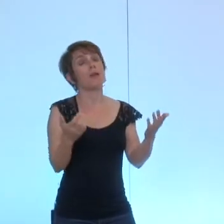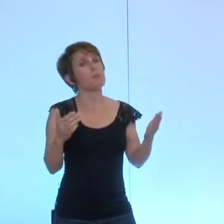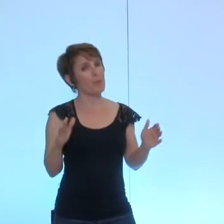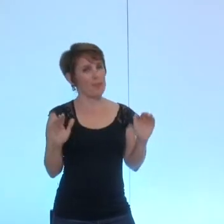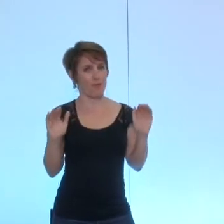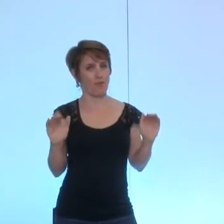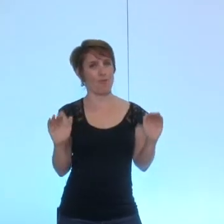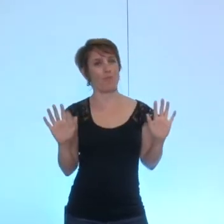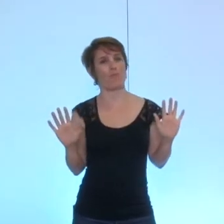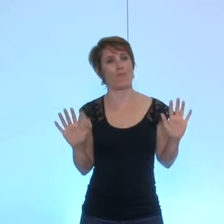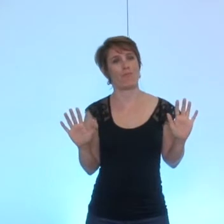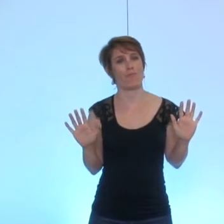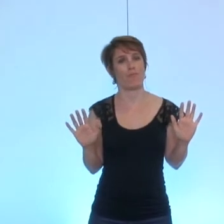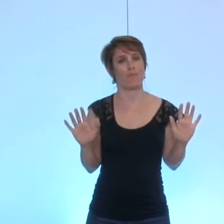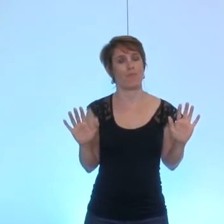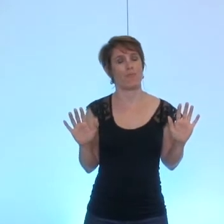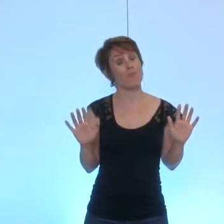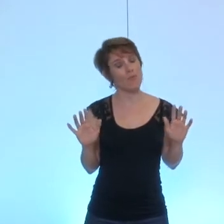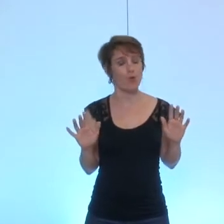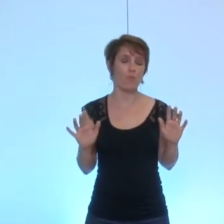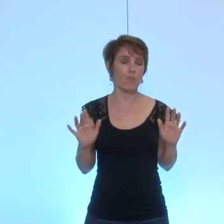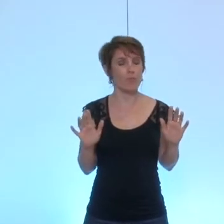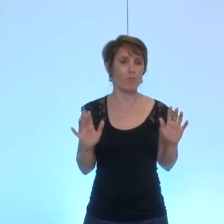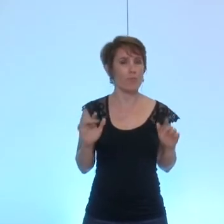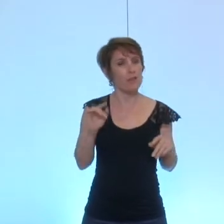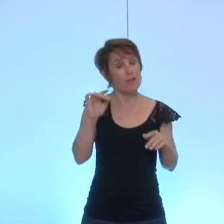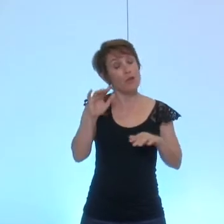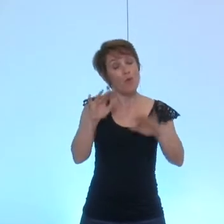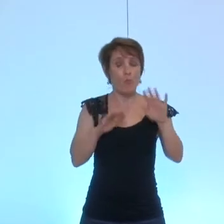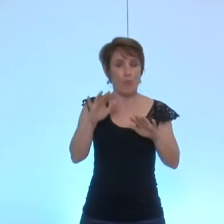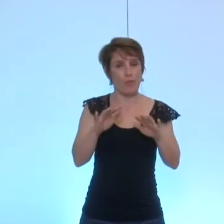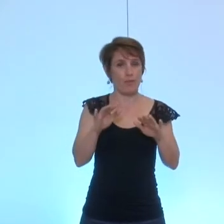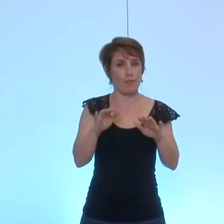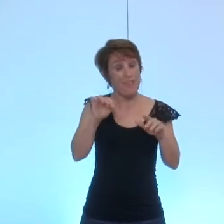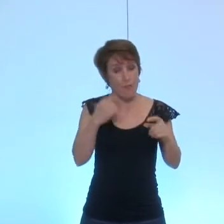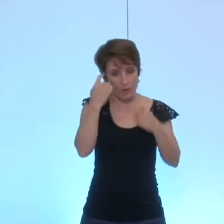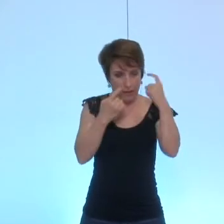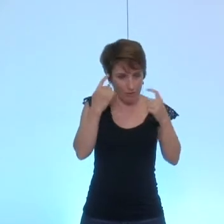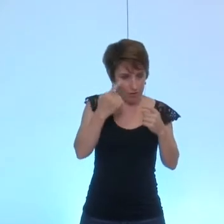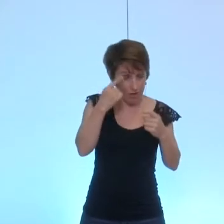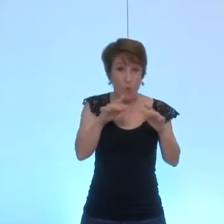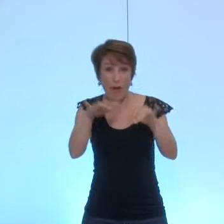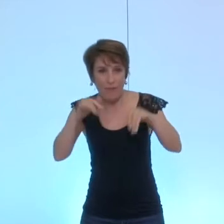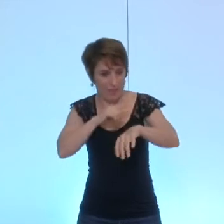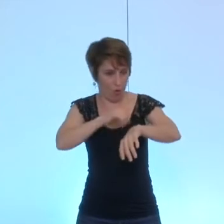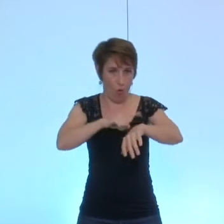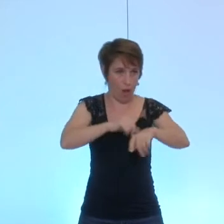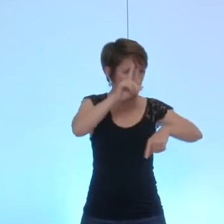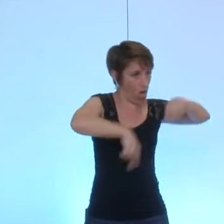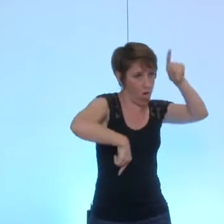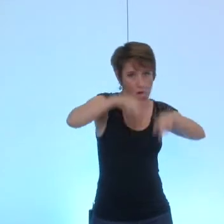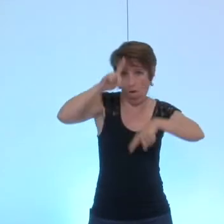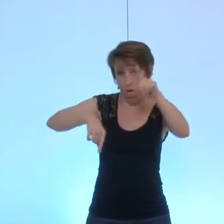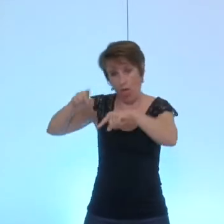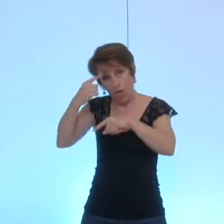que nous réfléchissions pour éviter parfois ces horaires atypiques pour certains personnels